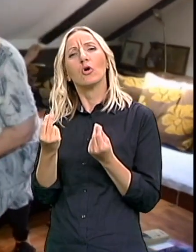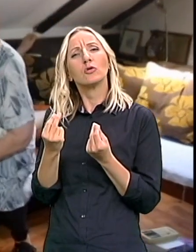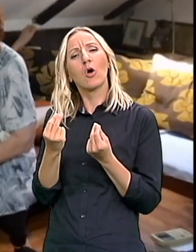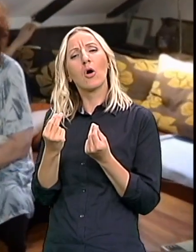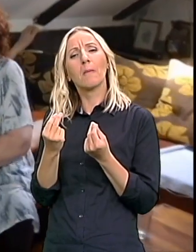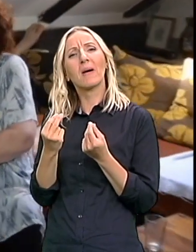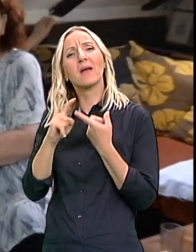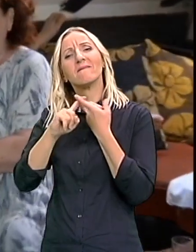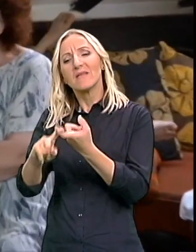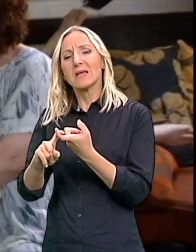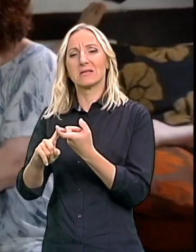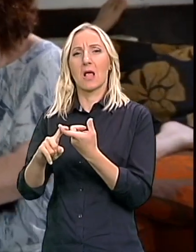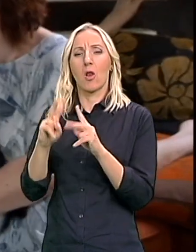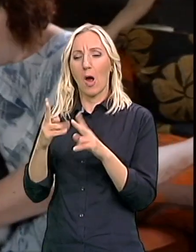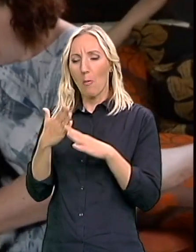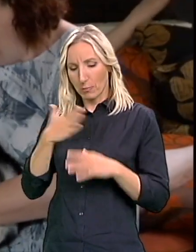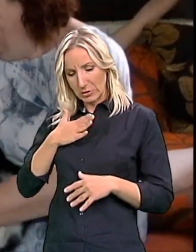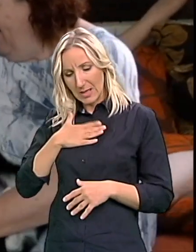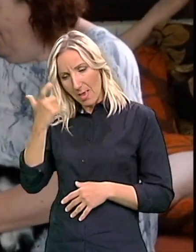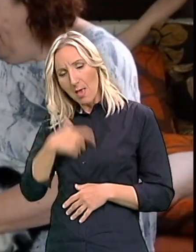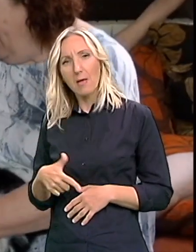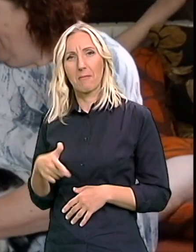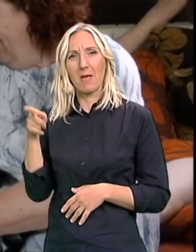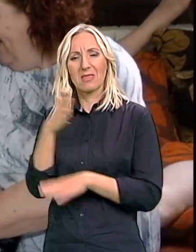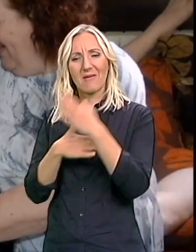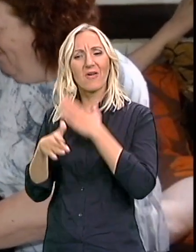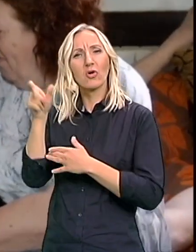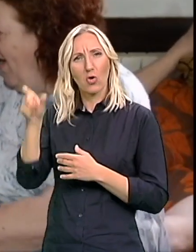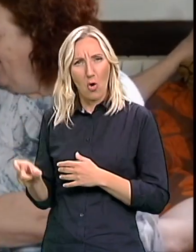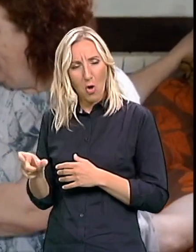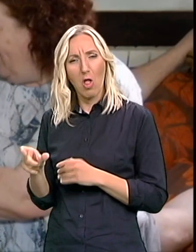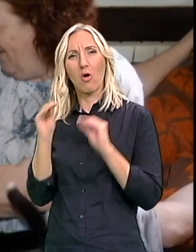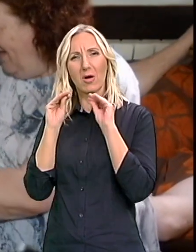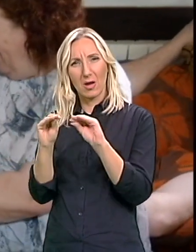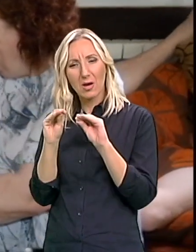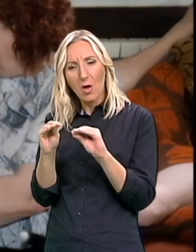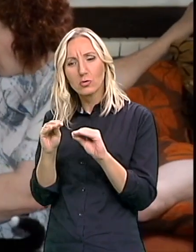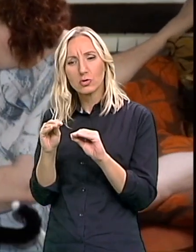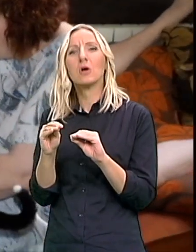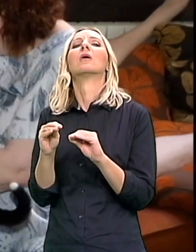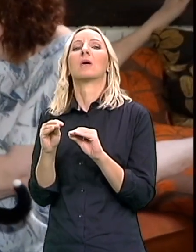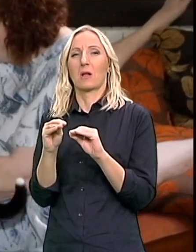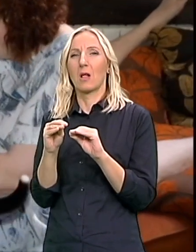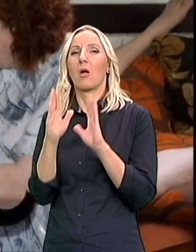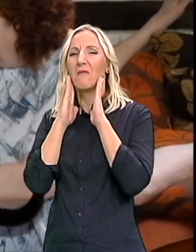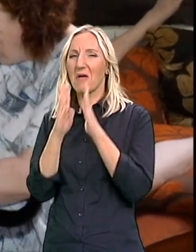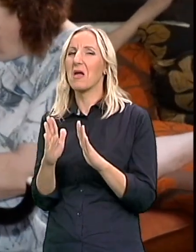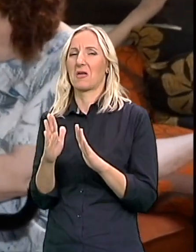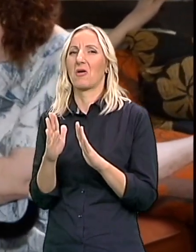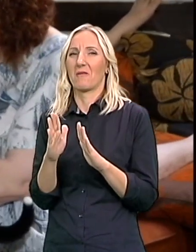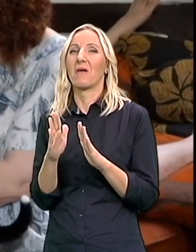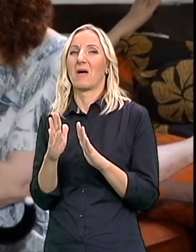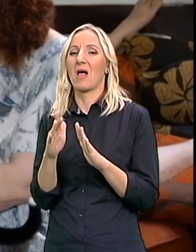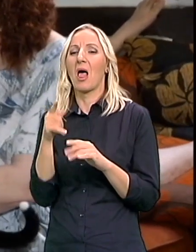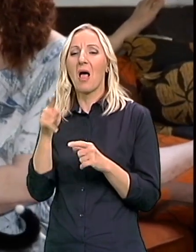Te pomoći oko sebe I naučila ga da je fekalog druga Koja je verovala u njega Sa te strane kad su u pitanju